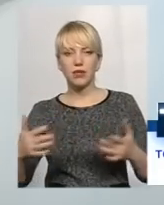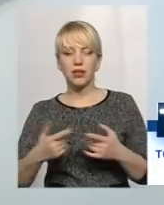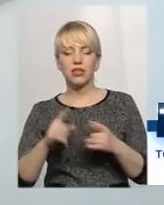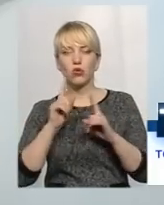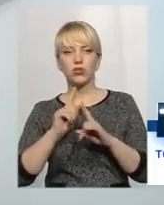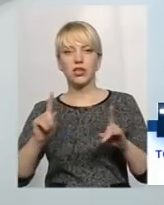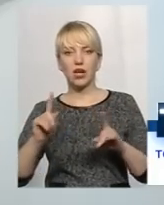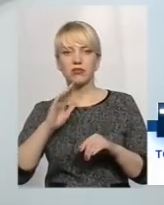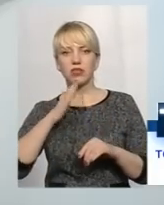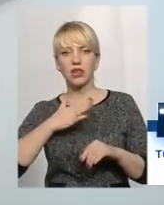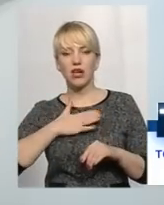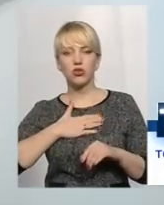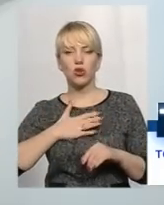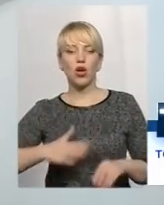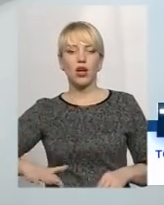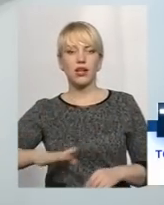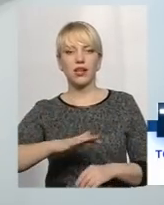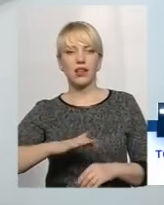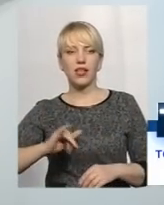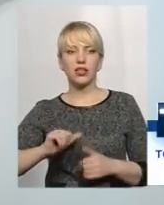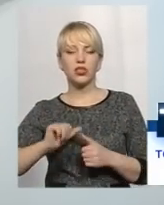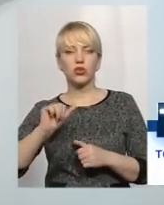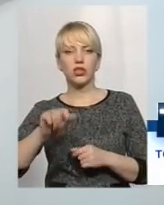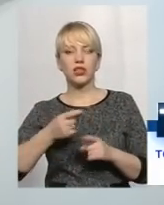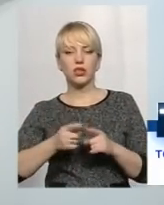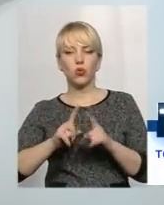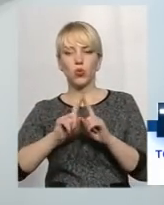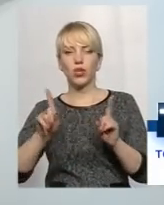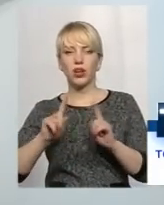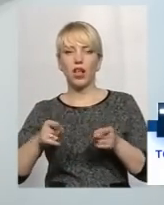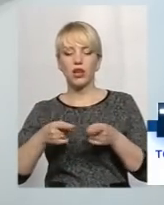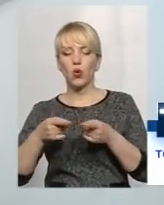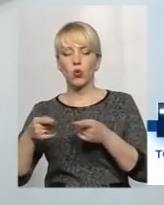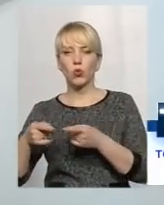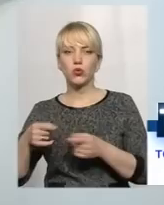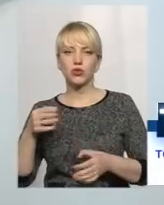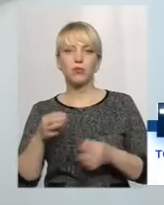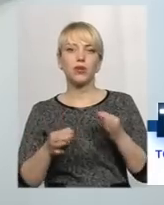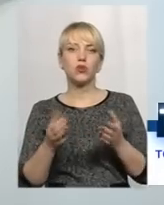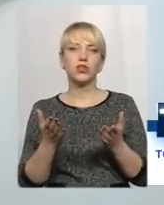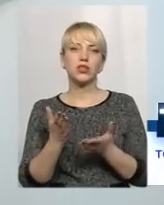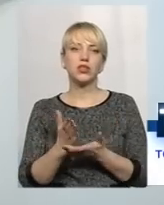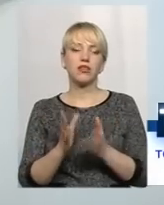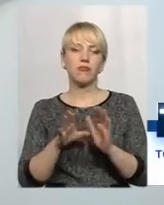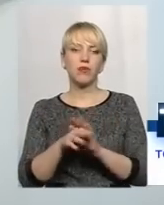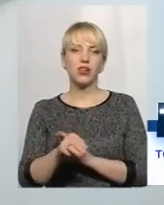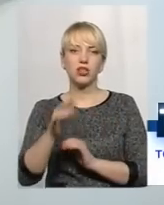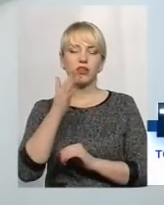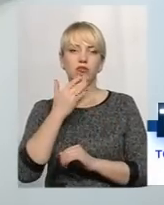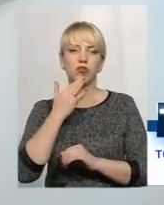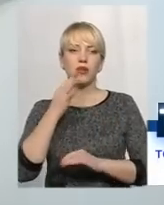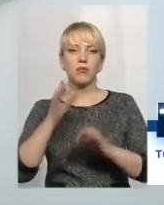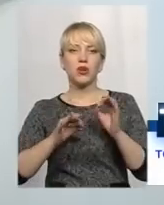нашого краю Зокрема, тих унікальних куточків природи, які є в межах національного